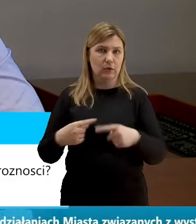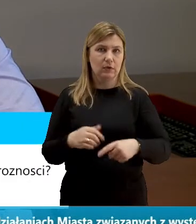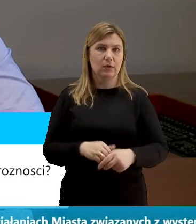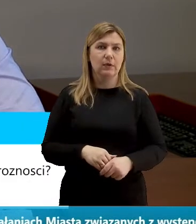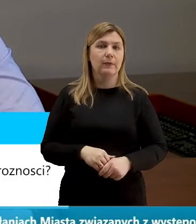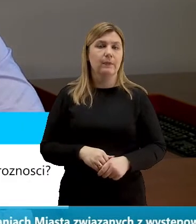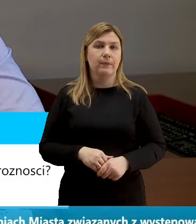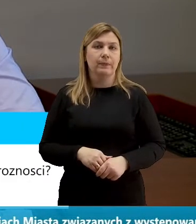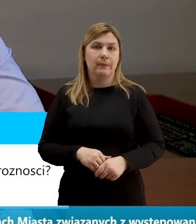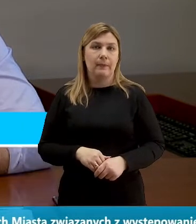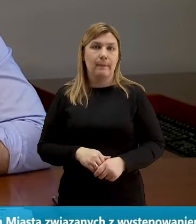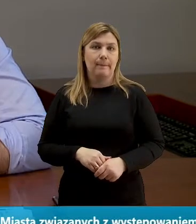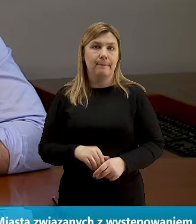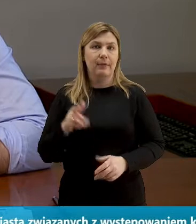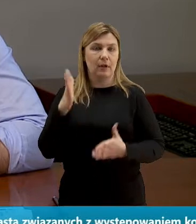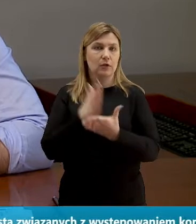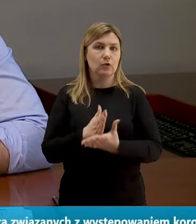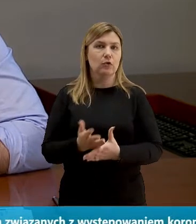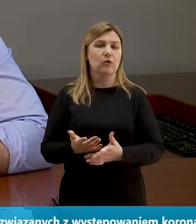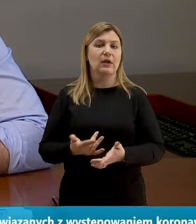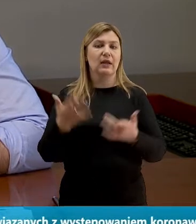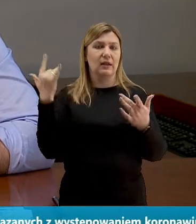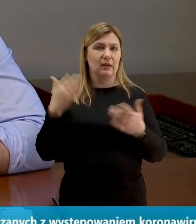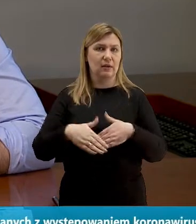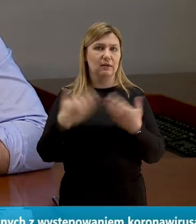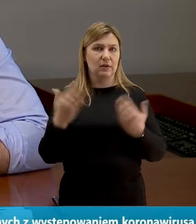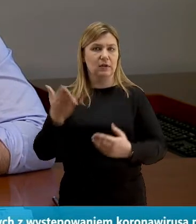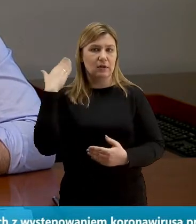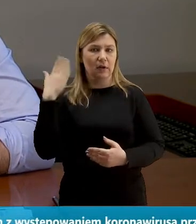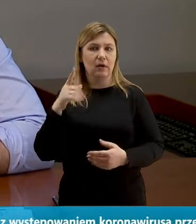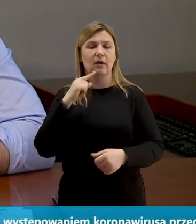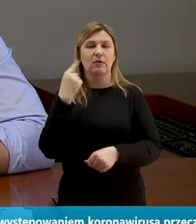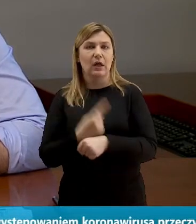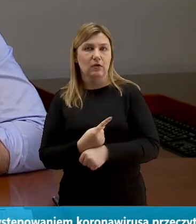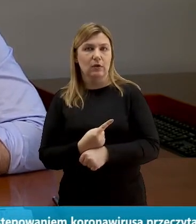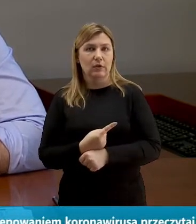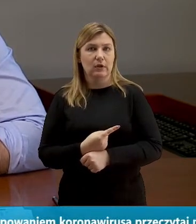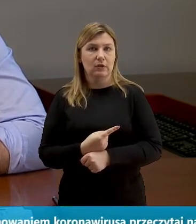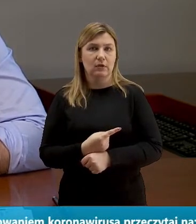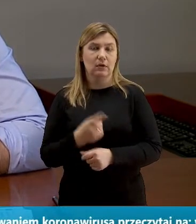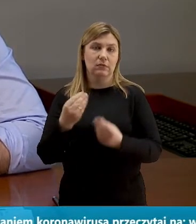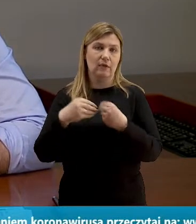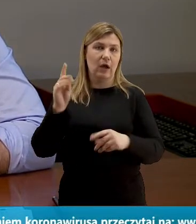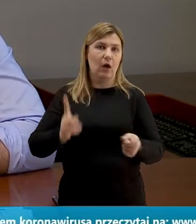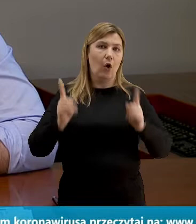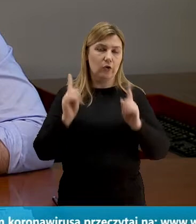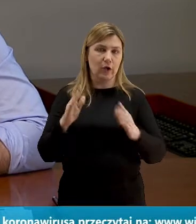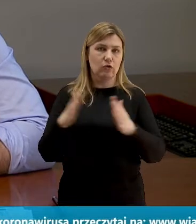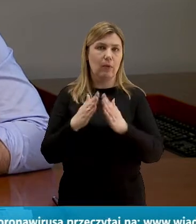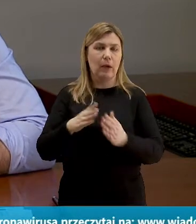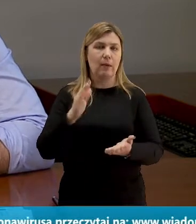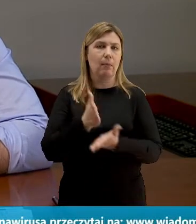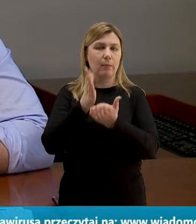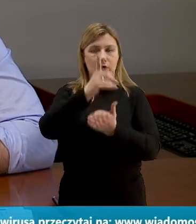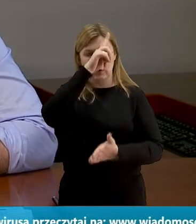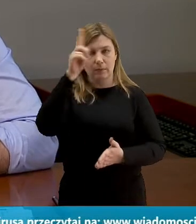już paręnaście dni temu podjęliśmy kroki zwiększające ostrożność w domach pomocy społecznej tam